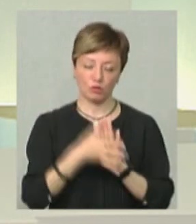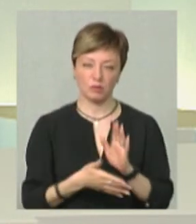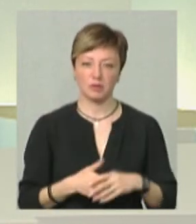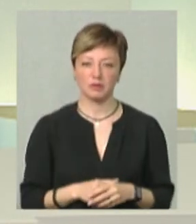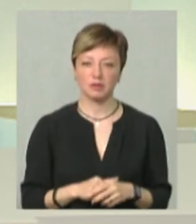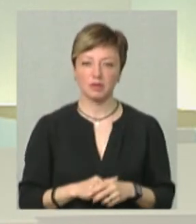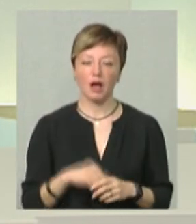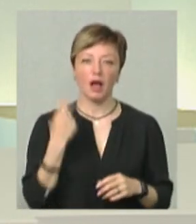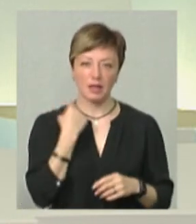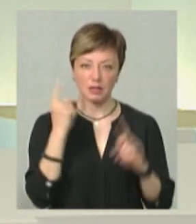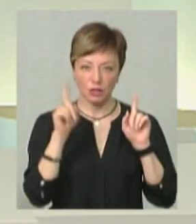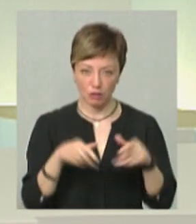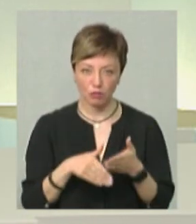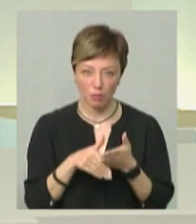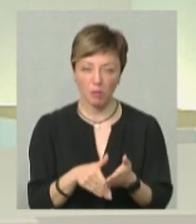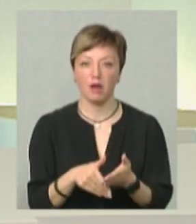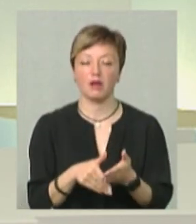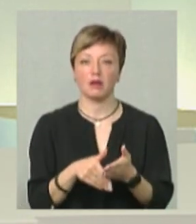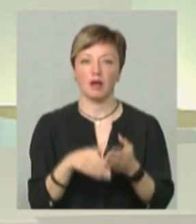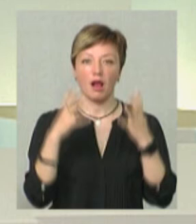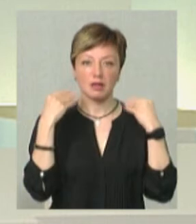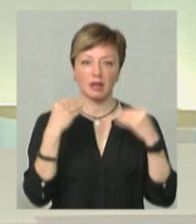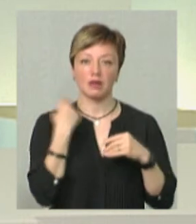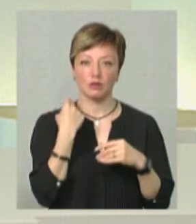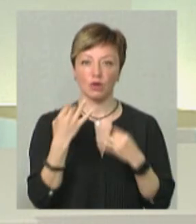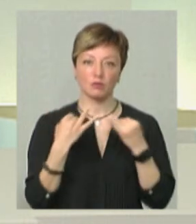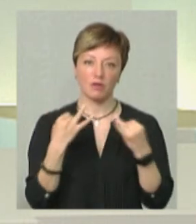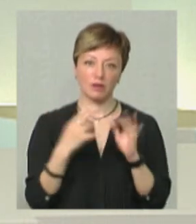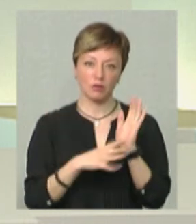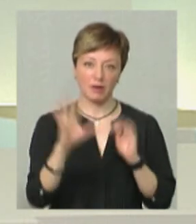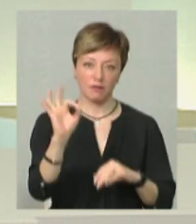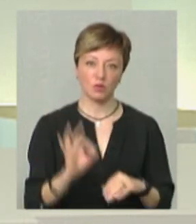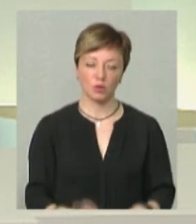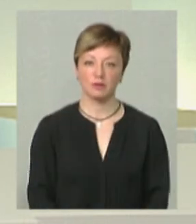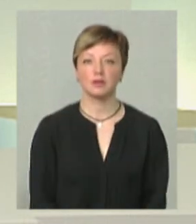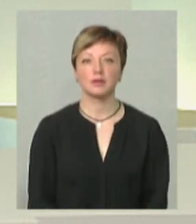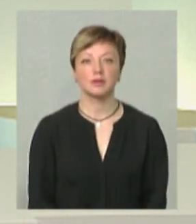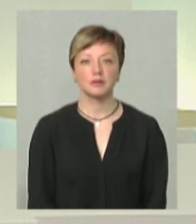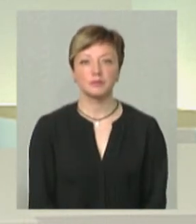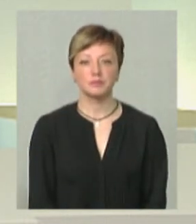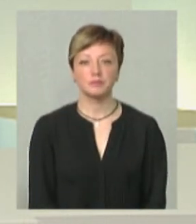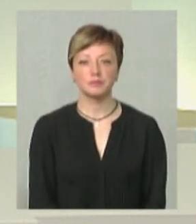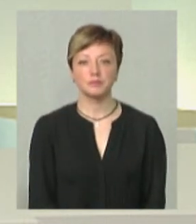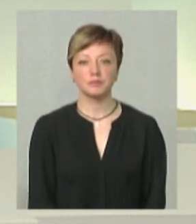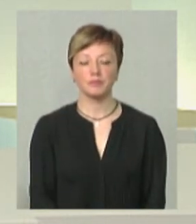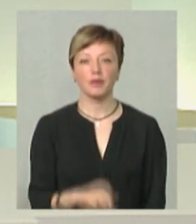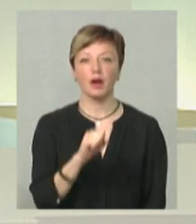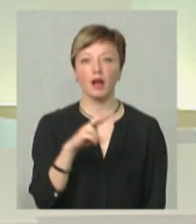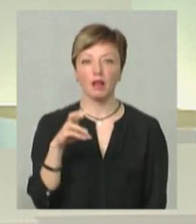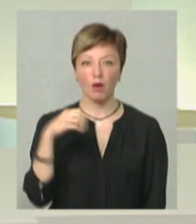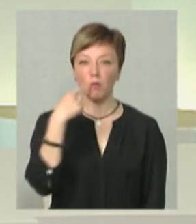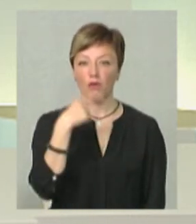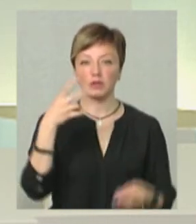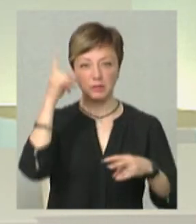розуміння цього. Англійська теж допомагає. В нідерландах англійською володіє, мабуть, 95%, якщо не донаступить населення. Але